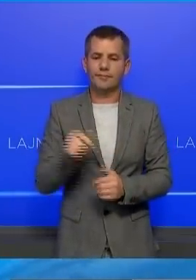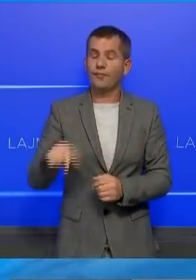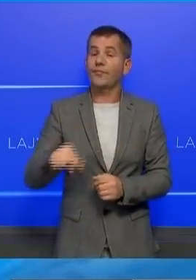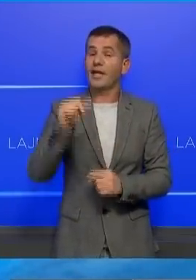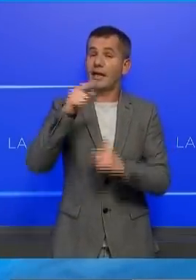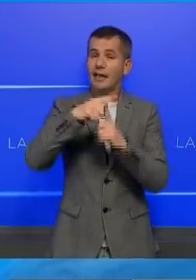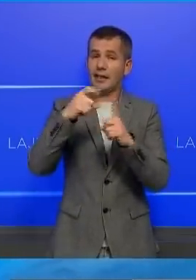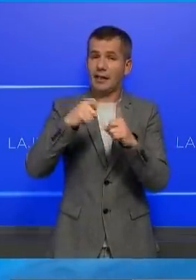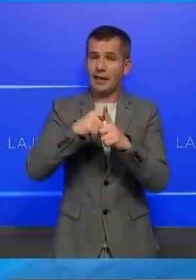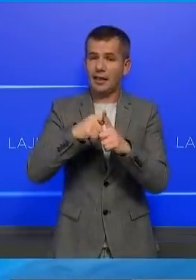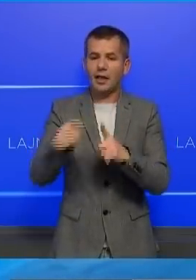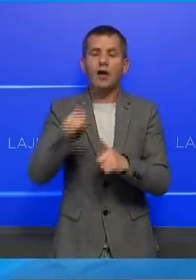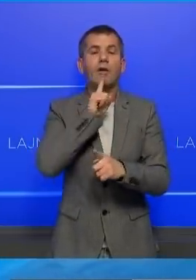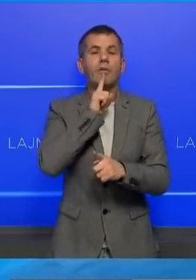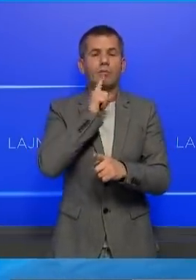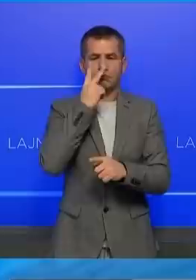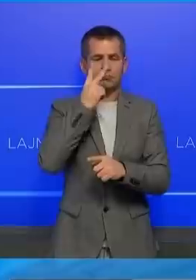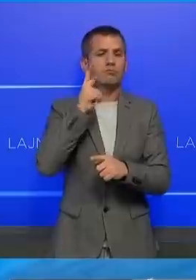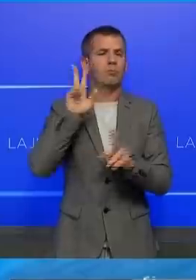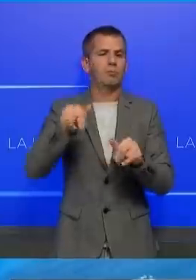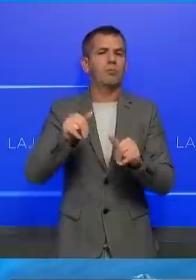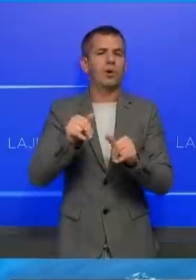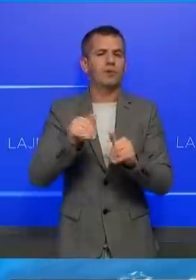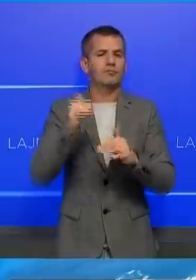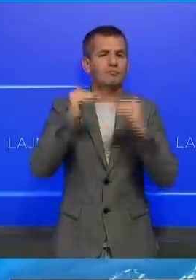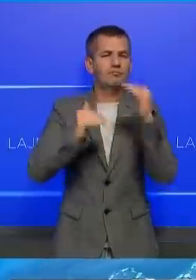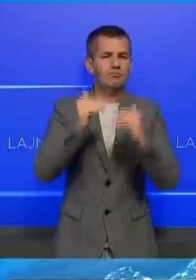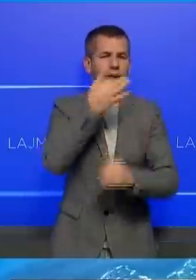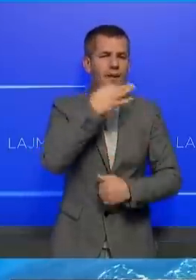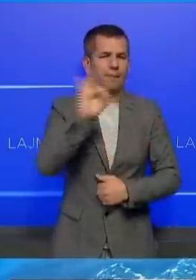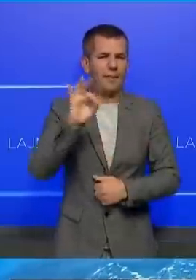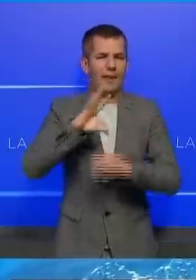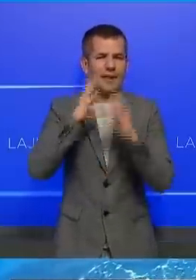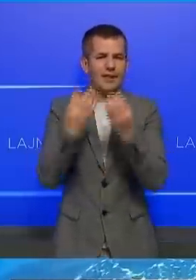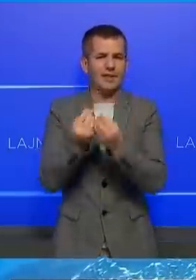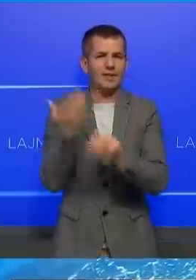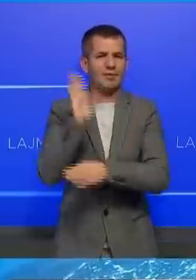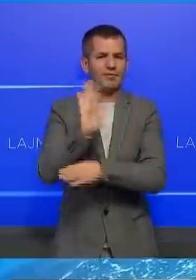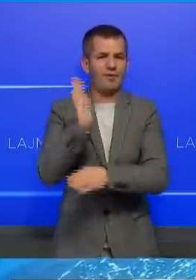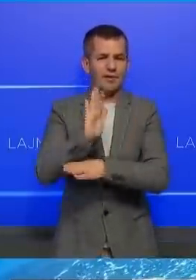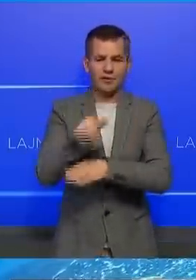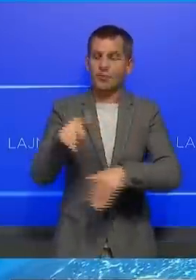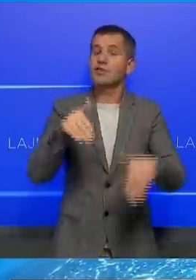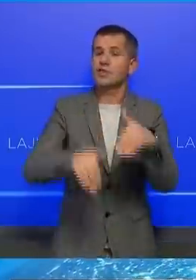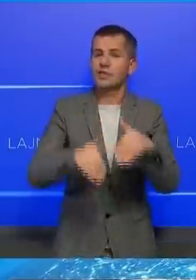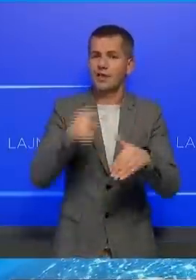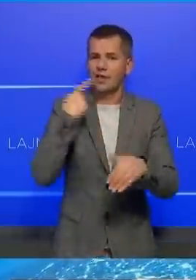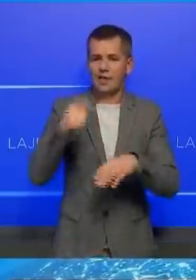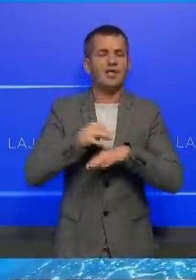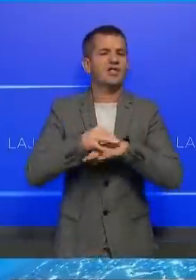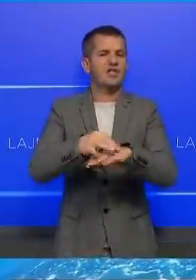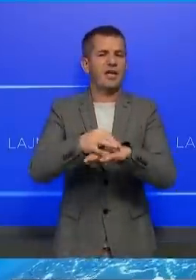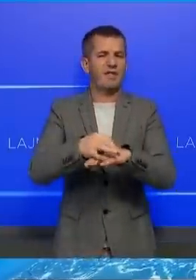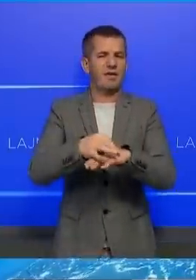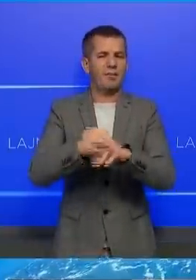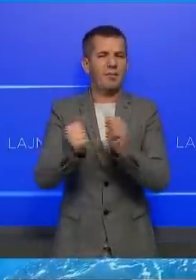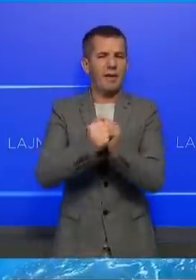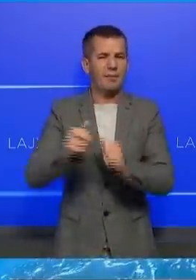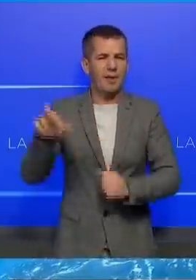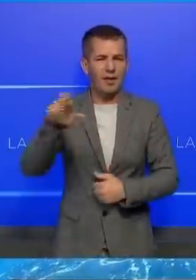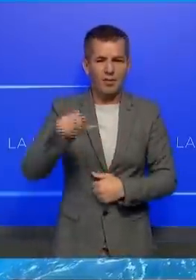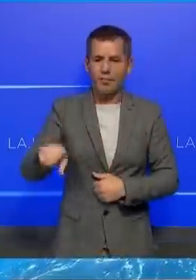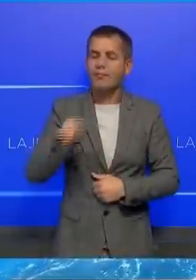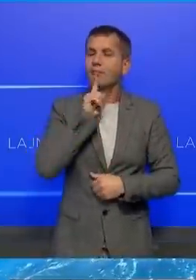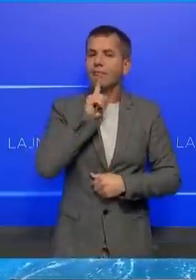Radiotelevizionin Kosovës ka bërë një mbulim të balansuar dhe të zgjeruar të kandidatëve. Kështu ka deklaruar shepi misioni të bërshkimi të Europian